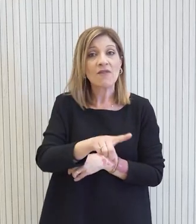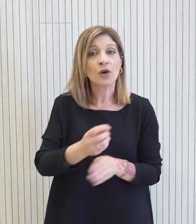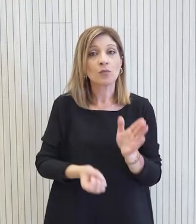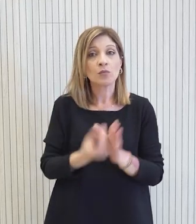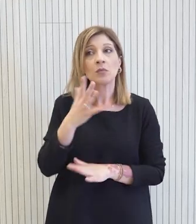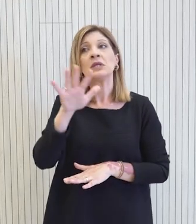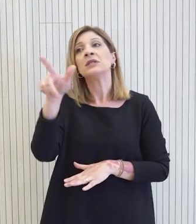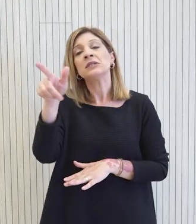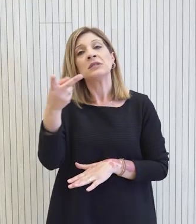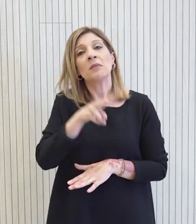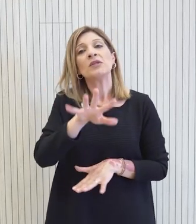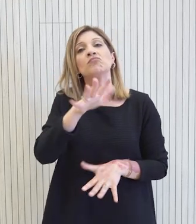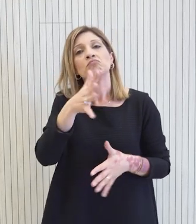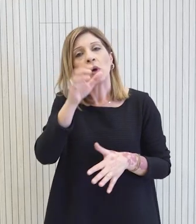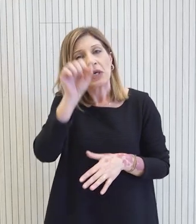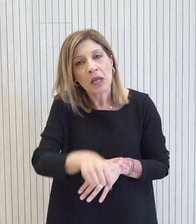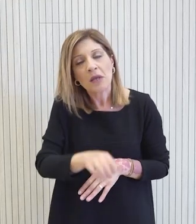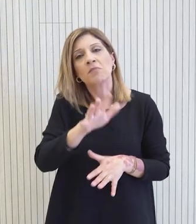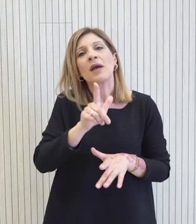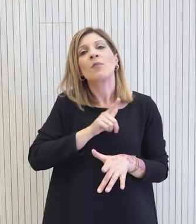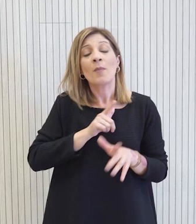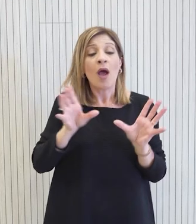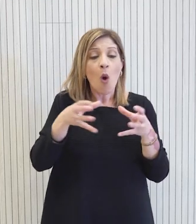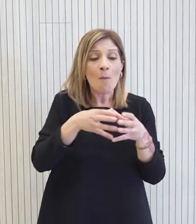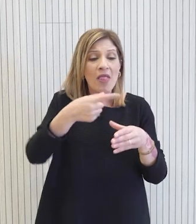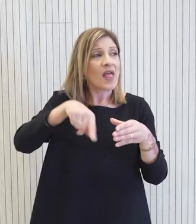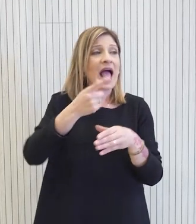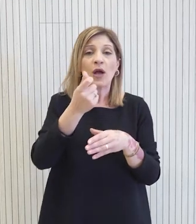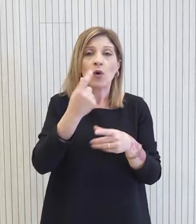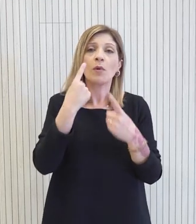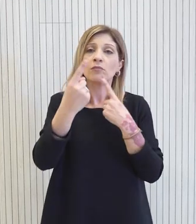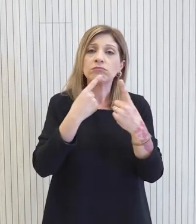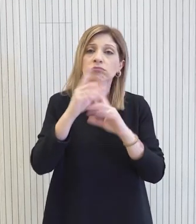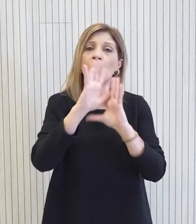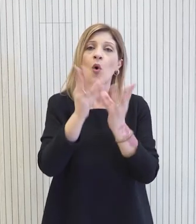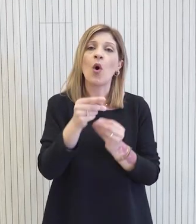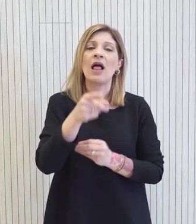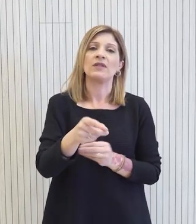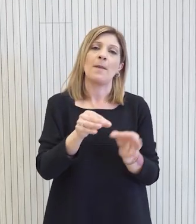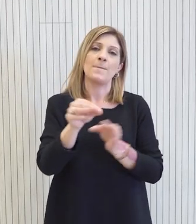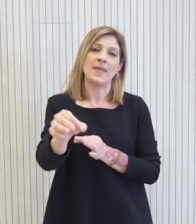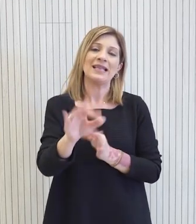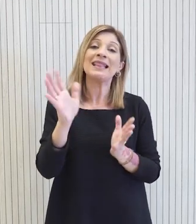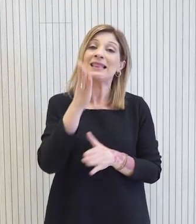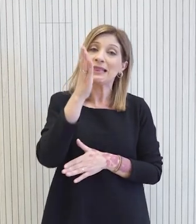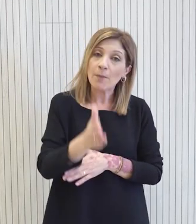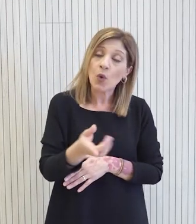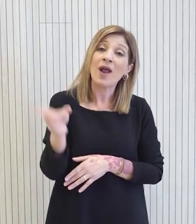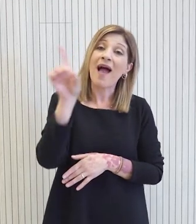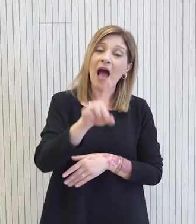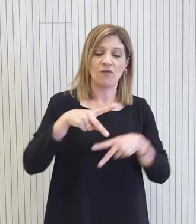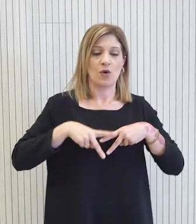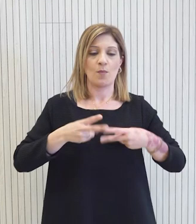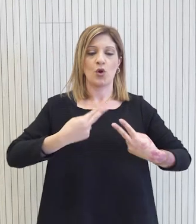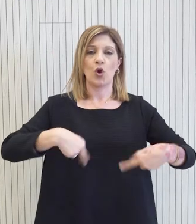Δεν αποκλείεται Αυτό επαναλαμβάνω το Οικονομικό Επιτελείο αξιολογεί όλα τα πιθανά μέτρα τα οποία μπορούν να ληφθούν και αύριο ενώπιον του